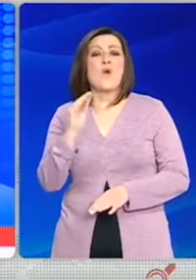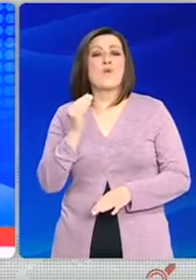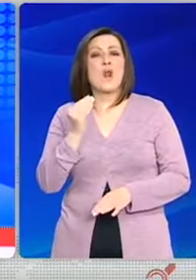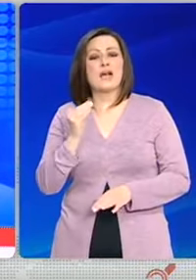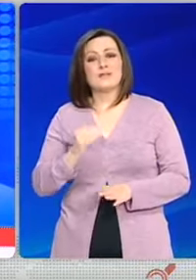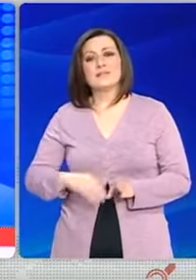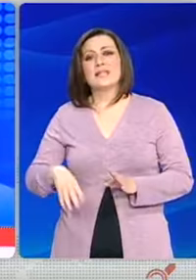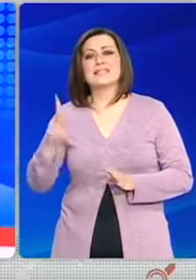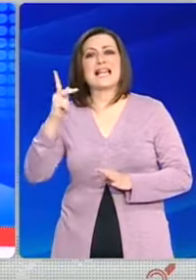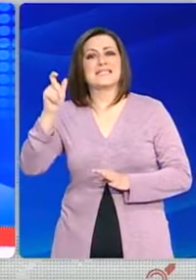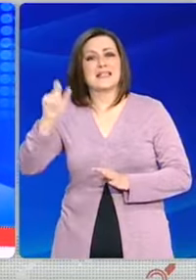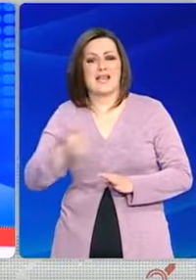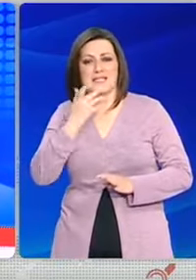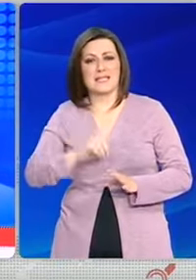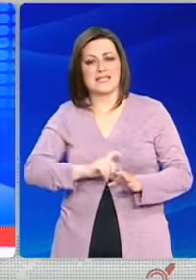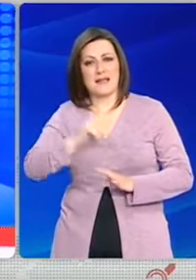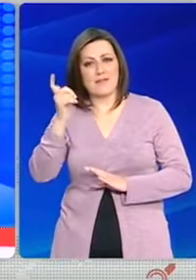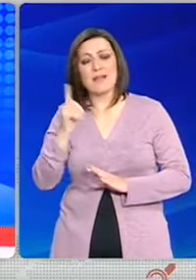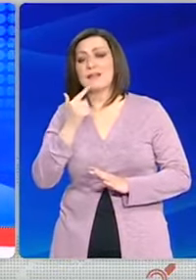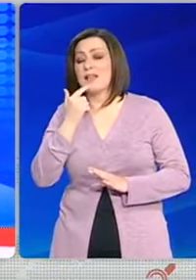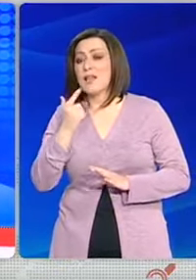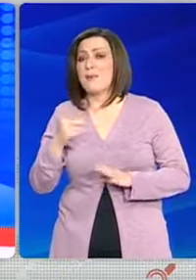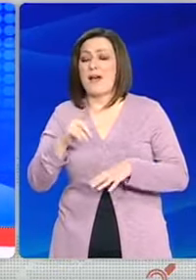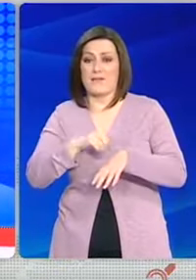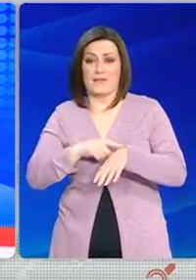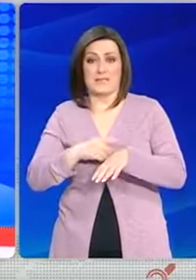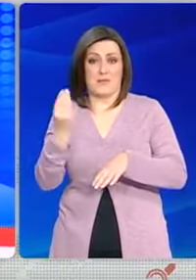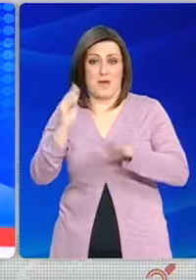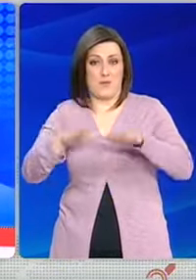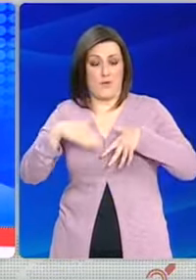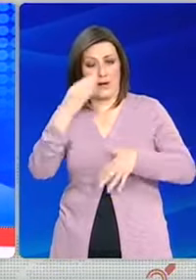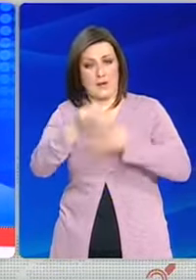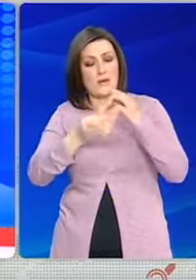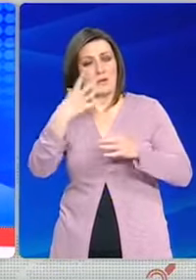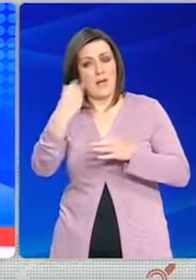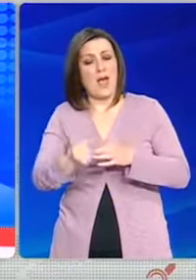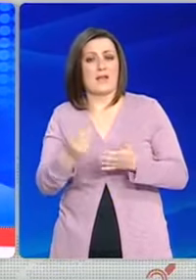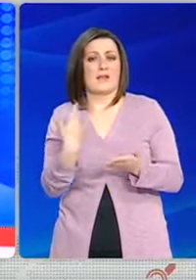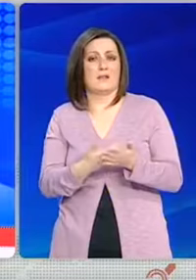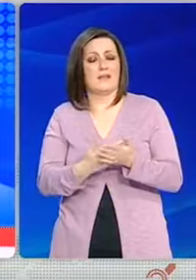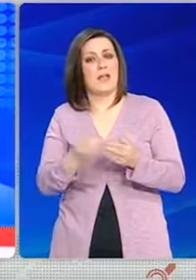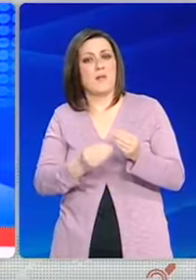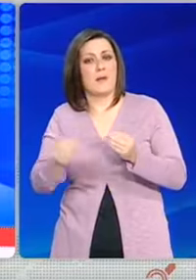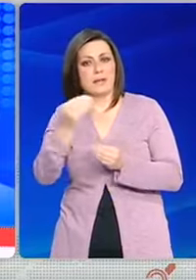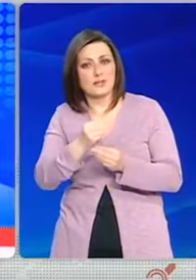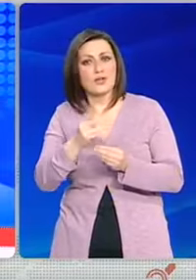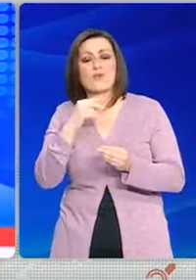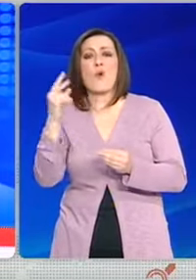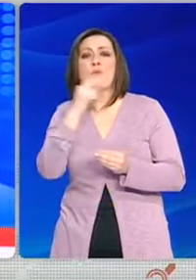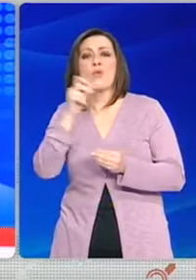Πρωθυπουργού με ανώτατο δικαστικό άφησε σήμερα να εννοηθεί ότι κατέχει ο Ηλίας Κασιδιάρης μιλώντας στη Βουλή.